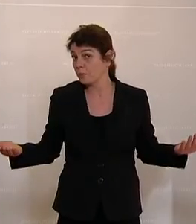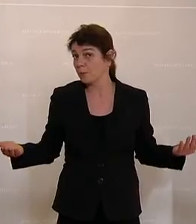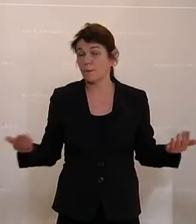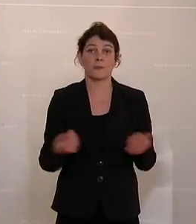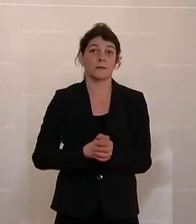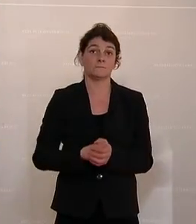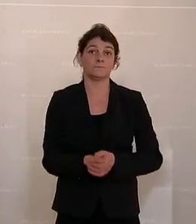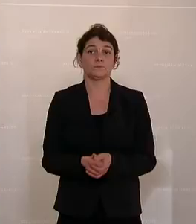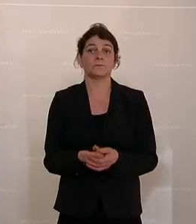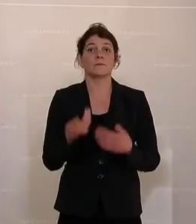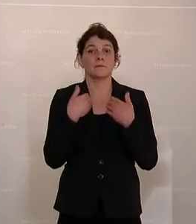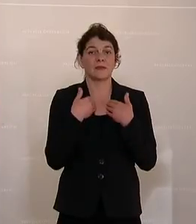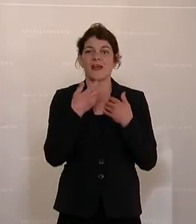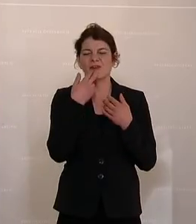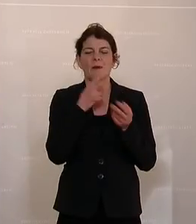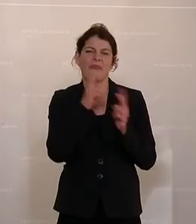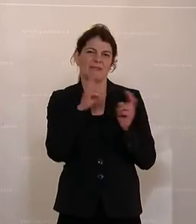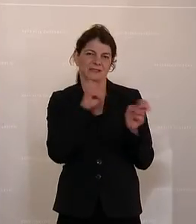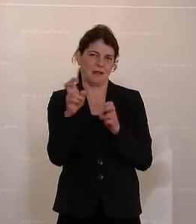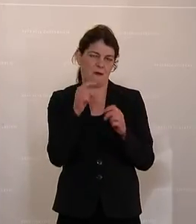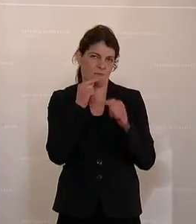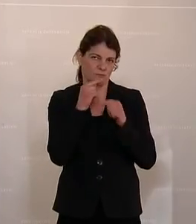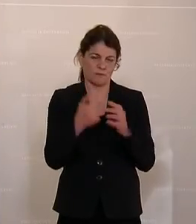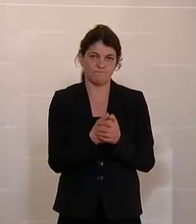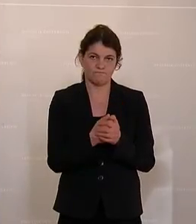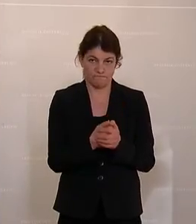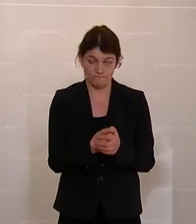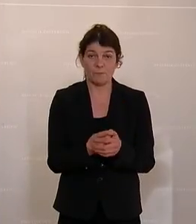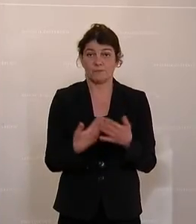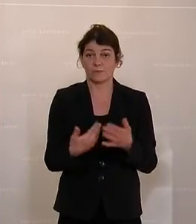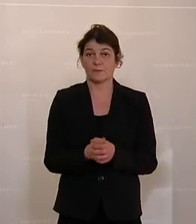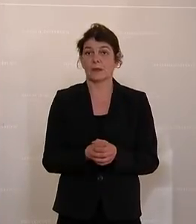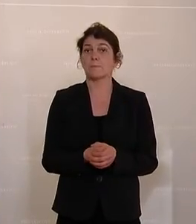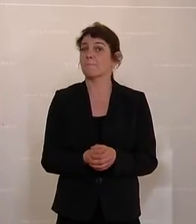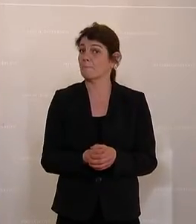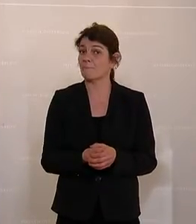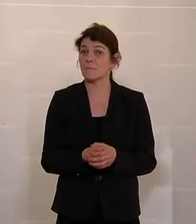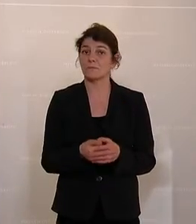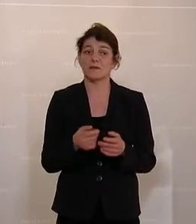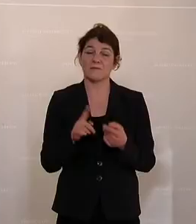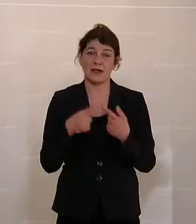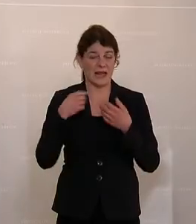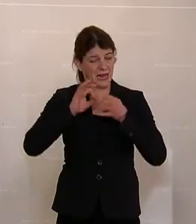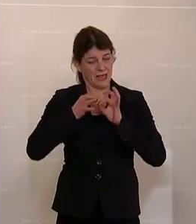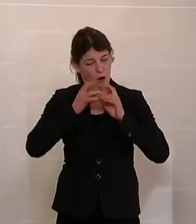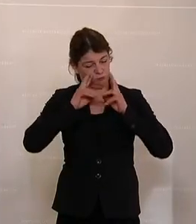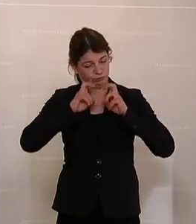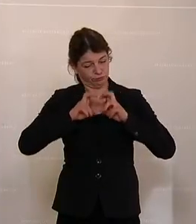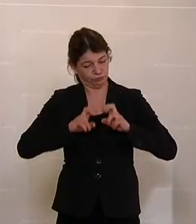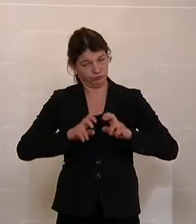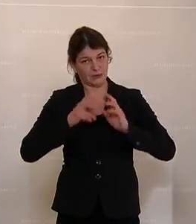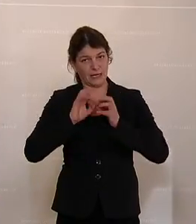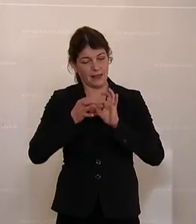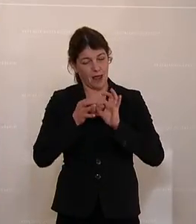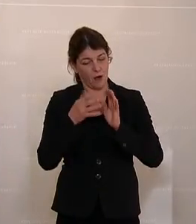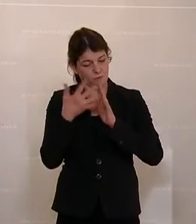Ich will auf ein anderes Thema hinaus. Nach genauer Überprüfung und genauem